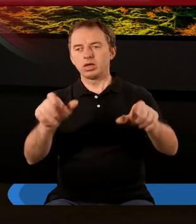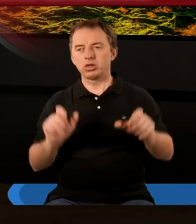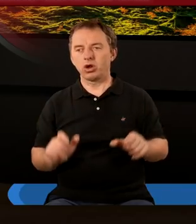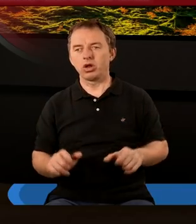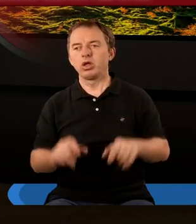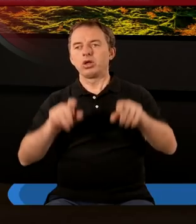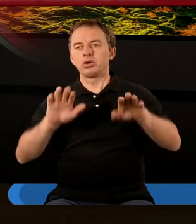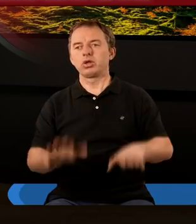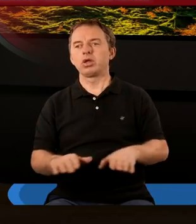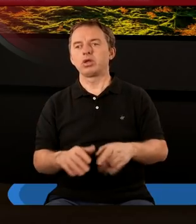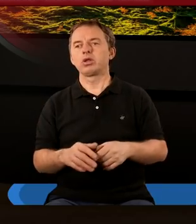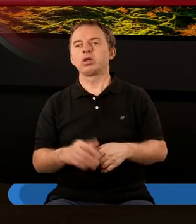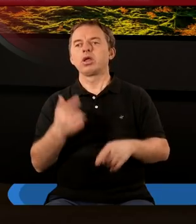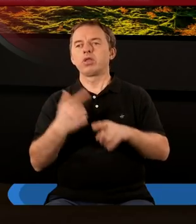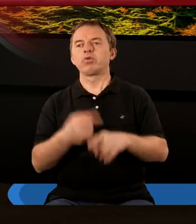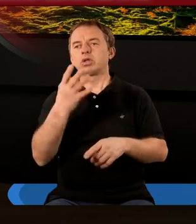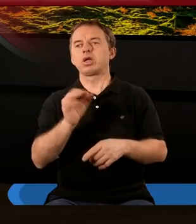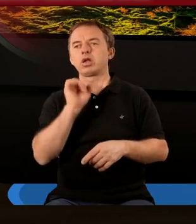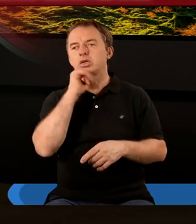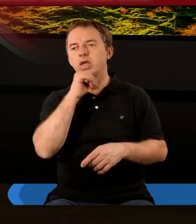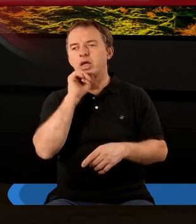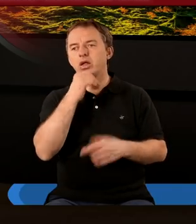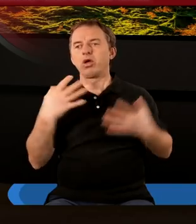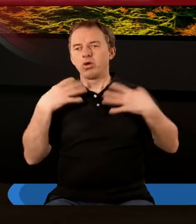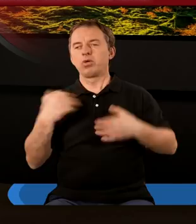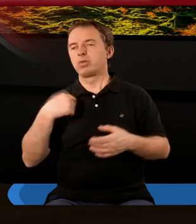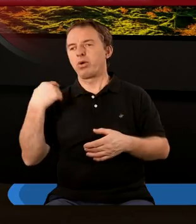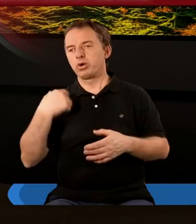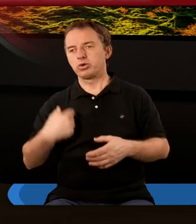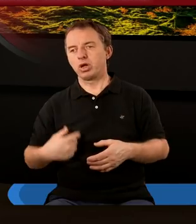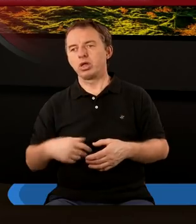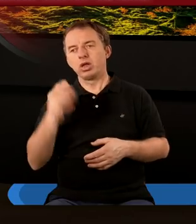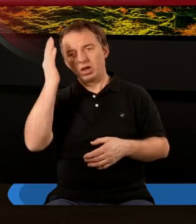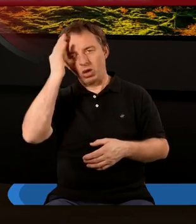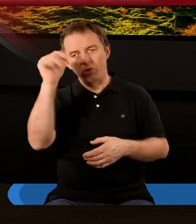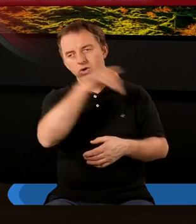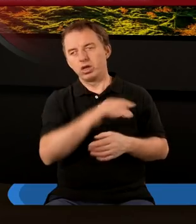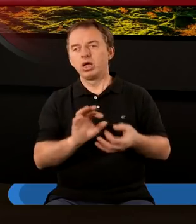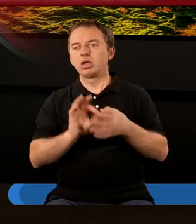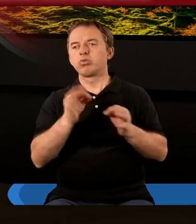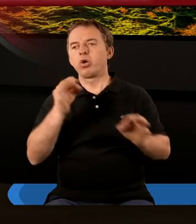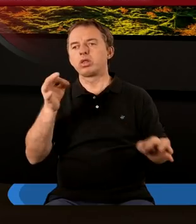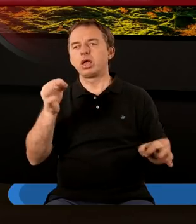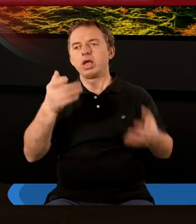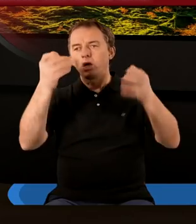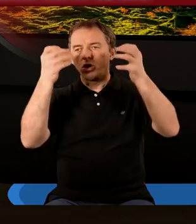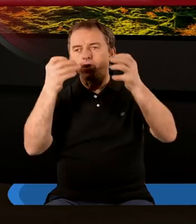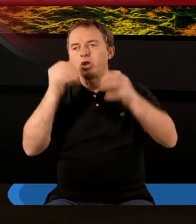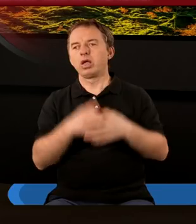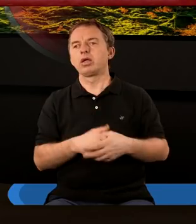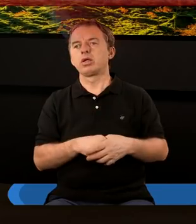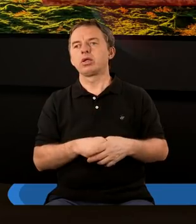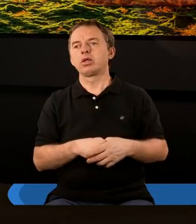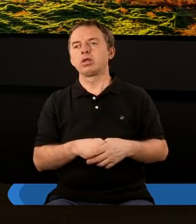na tych tronach siedzących dwudziestu czterech starców, odzianych w białe szaty, a na głowach ich złote korony.